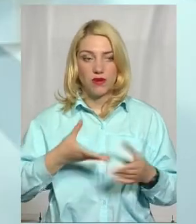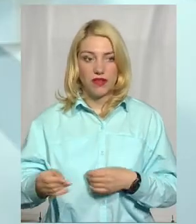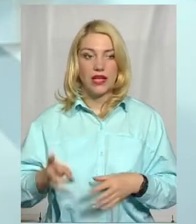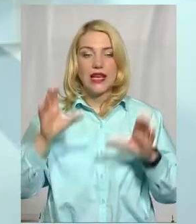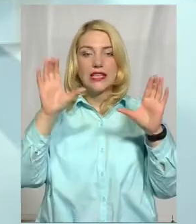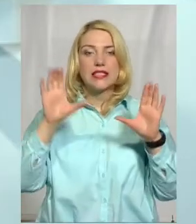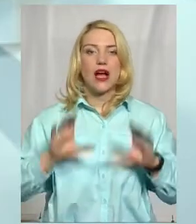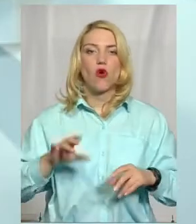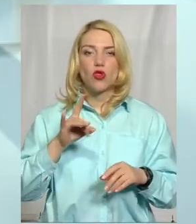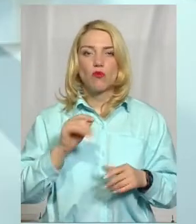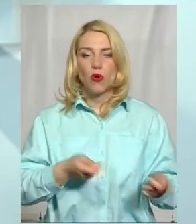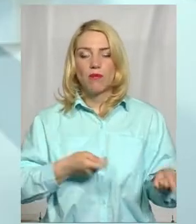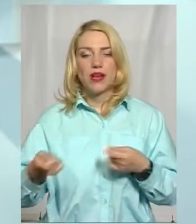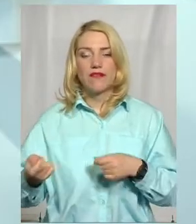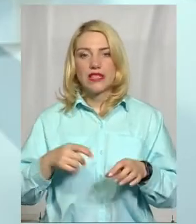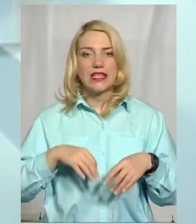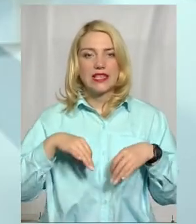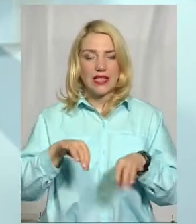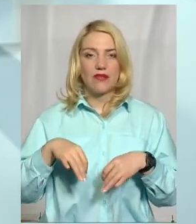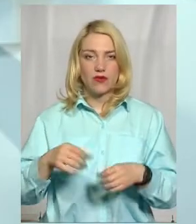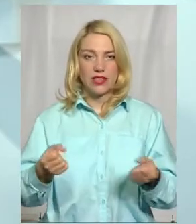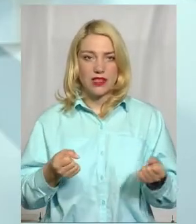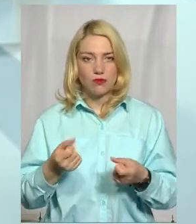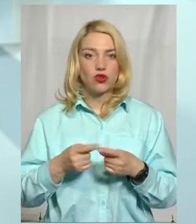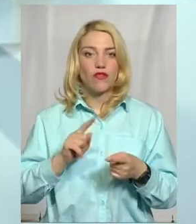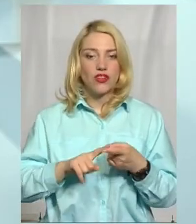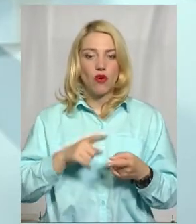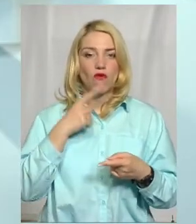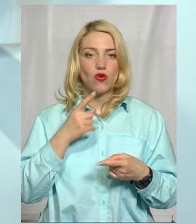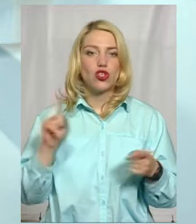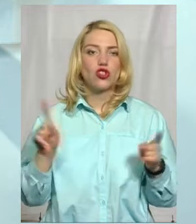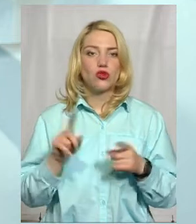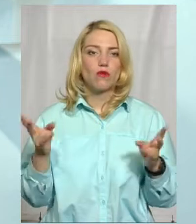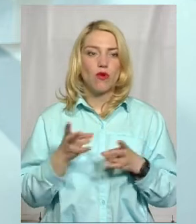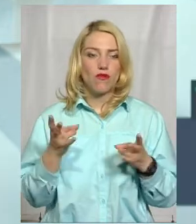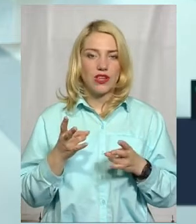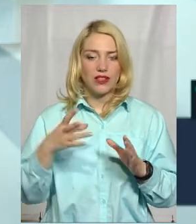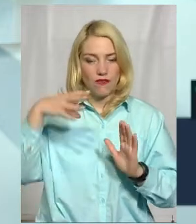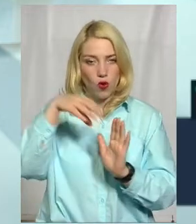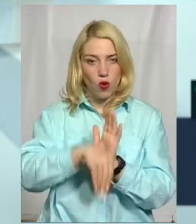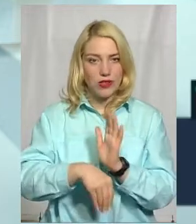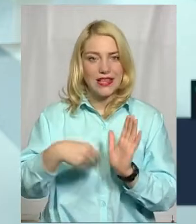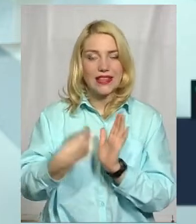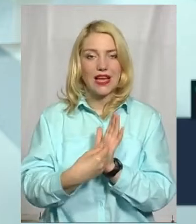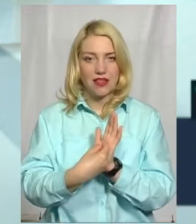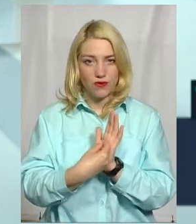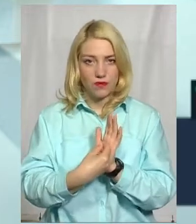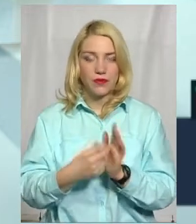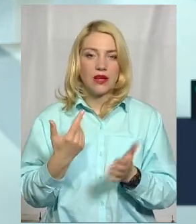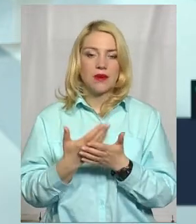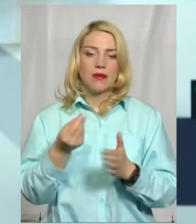про перевезення, про автомобільний праспорт і про перевезення, він визначає, що повинен покривати цей тариф. Тобто